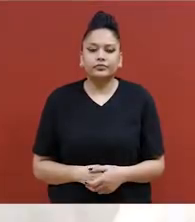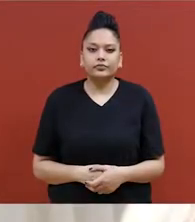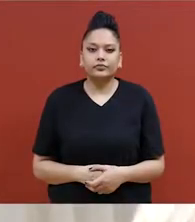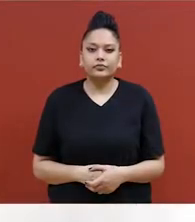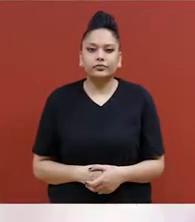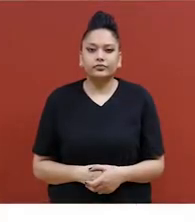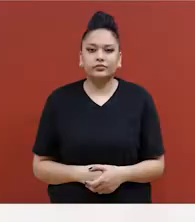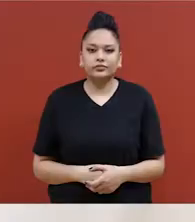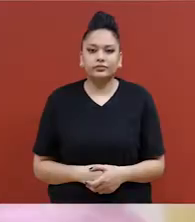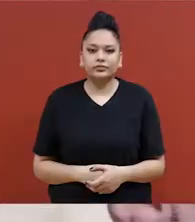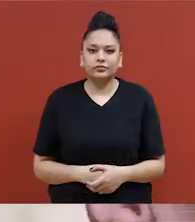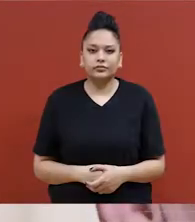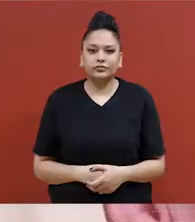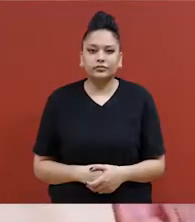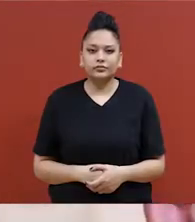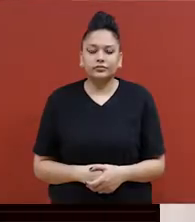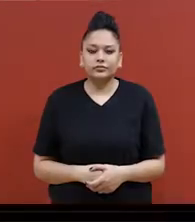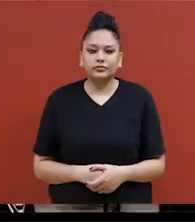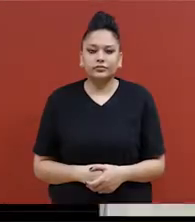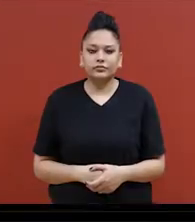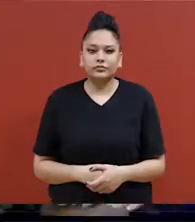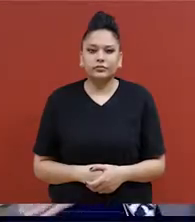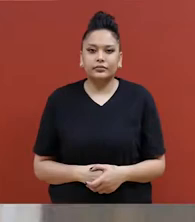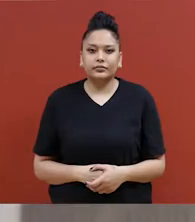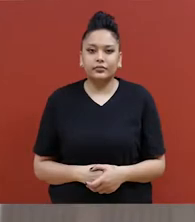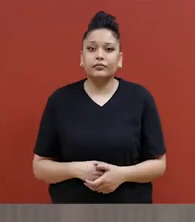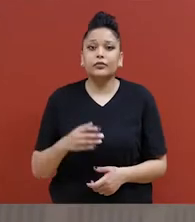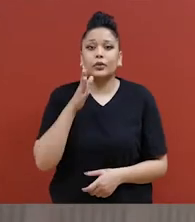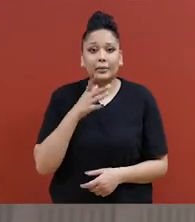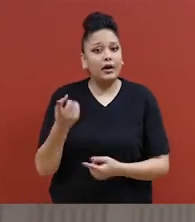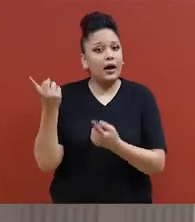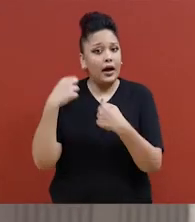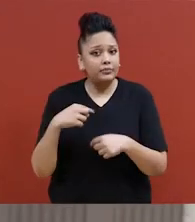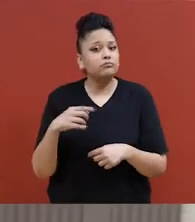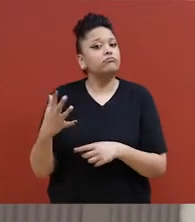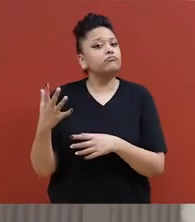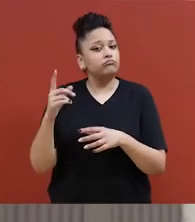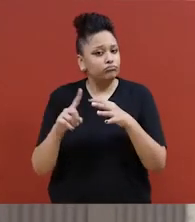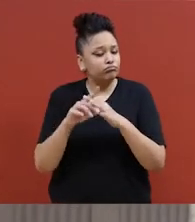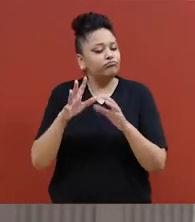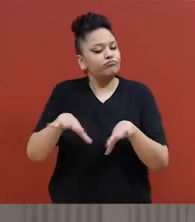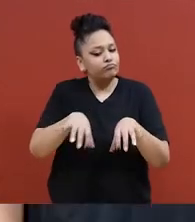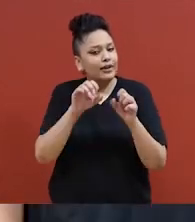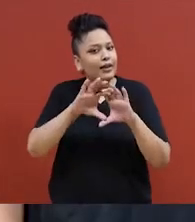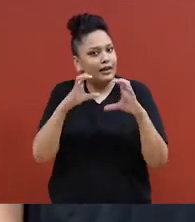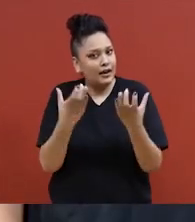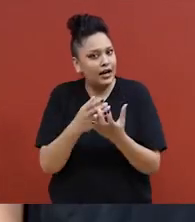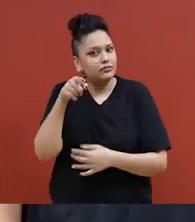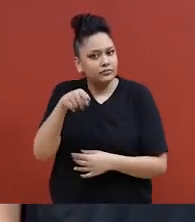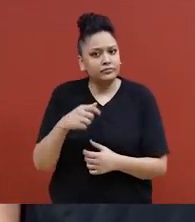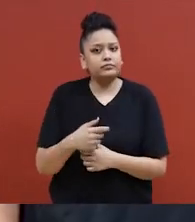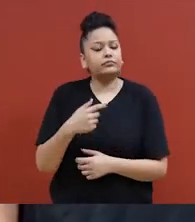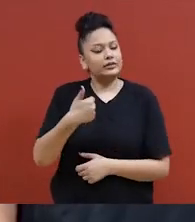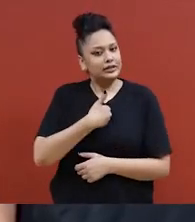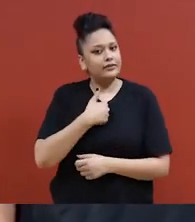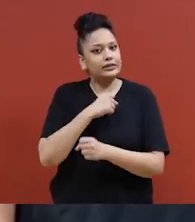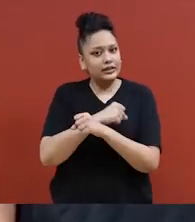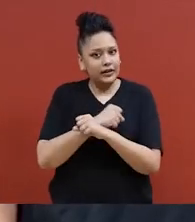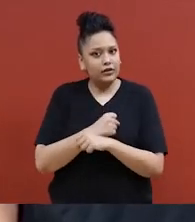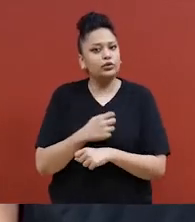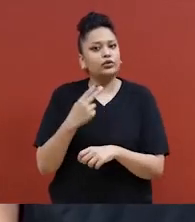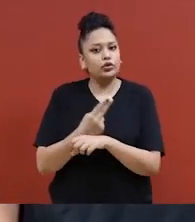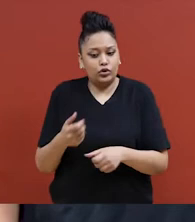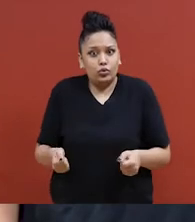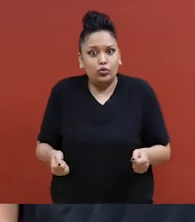assise. Son assistante Rachel se lève, jouant le rôle de l'agresseur. Donc, les femmes qui viennent au cours d'autodéfense pour femmes de Wendell et qui utilisent des